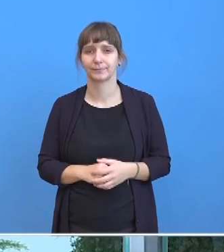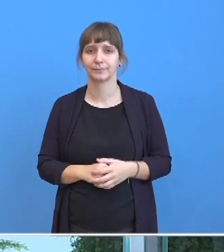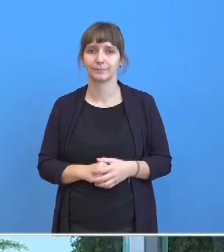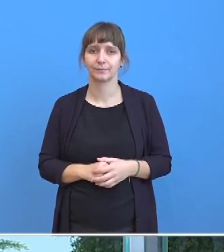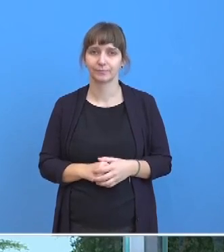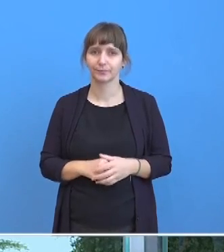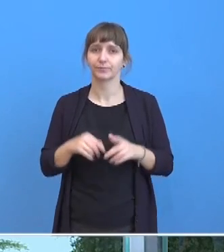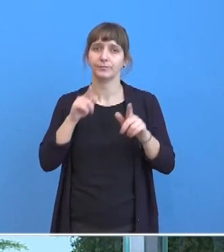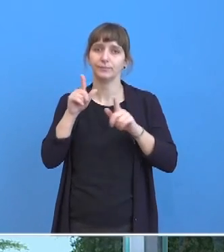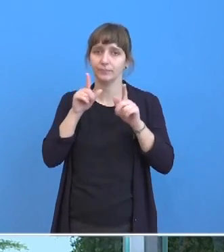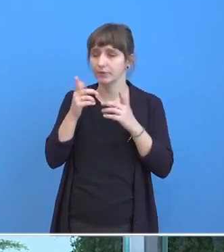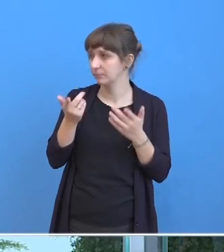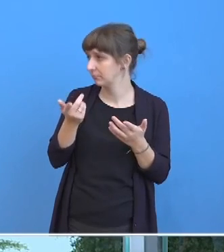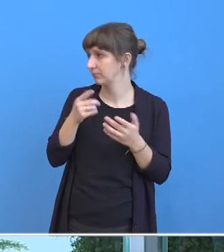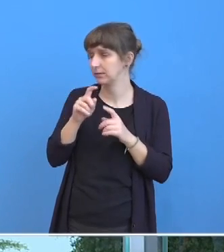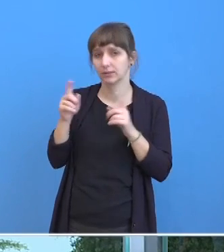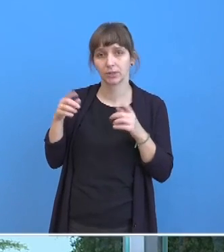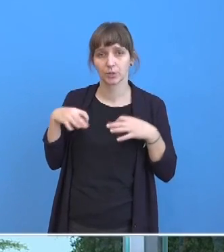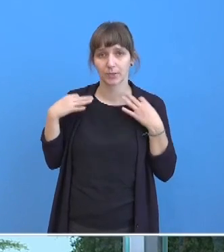Möchte das Gesundheitsministerium ergänzen?